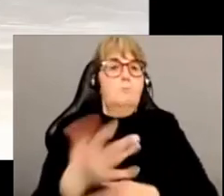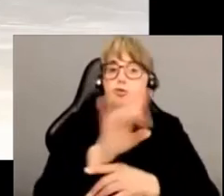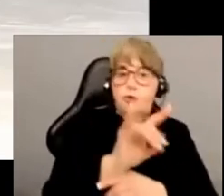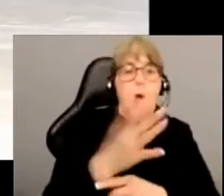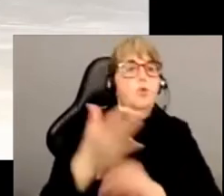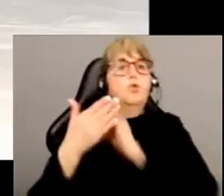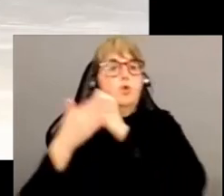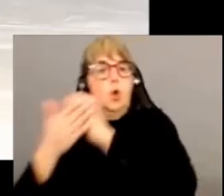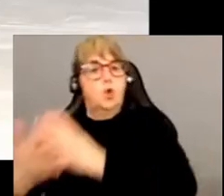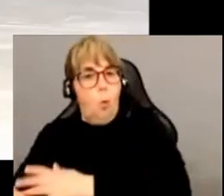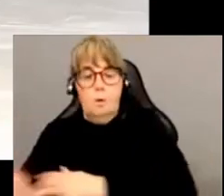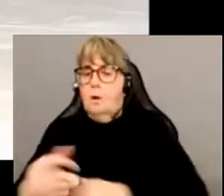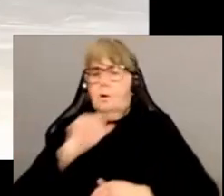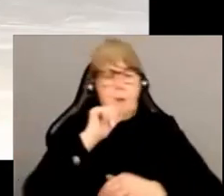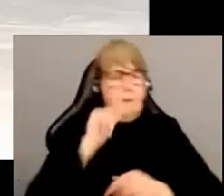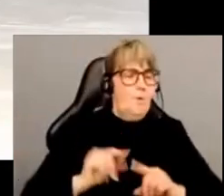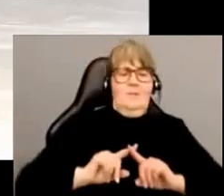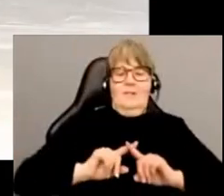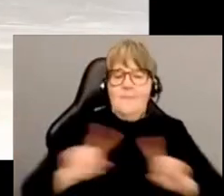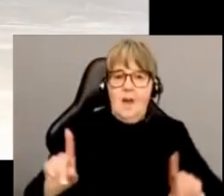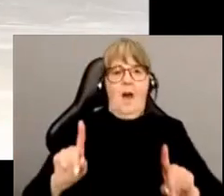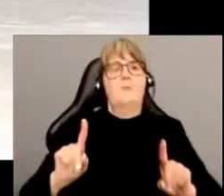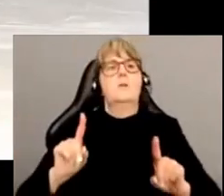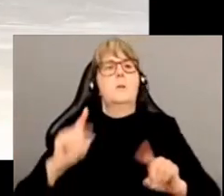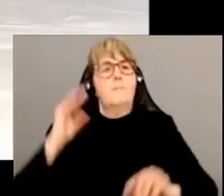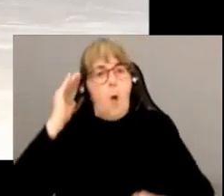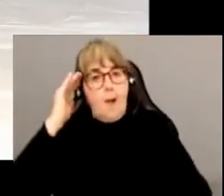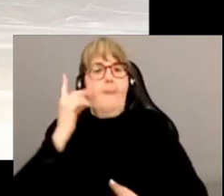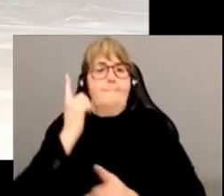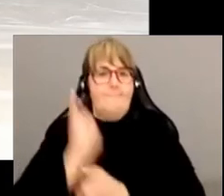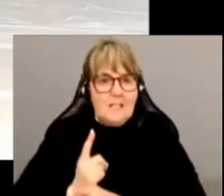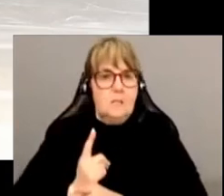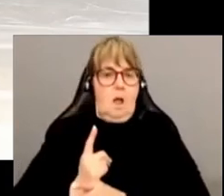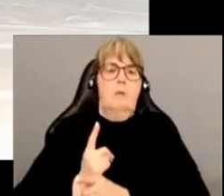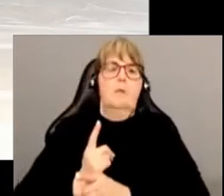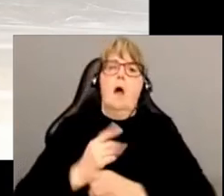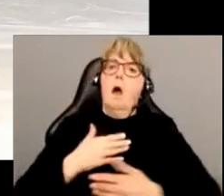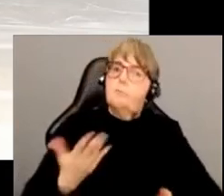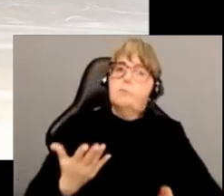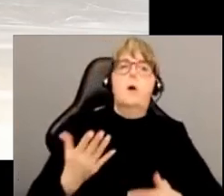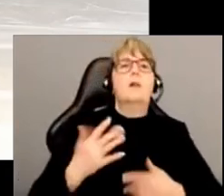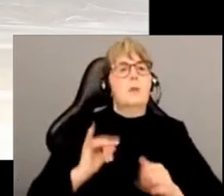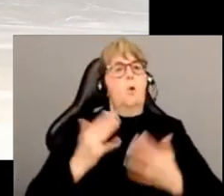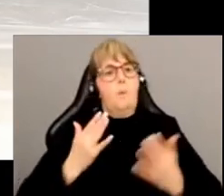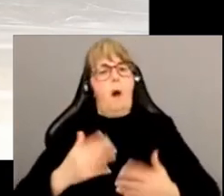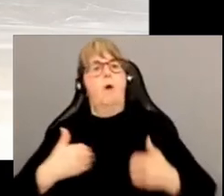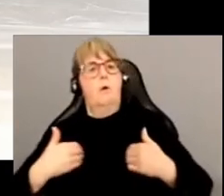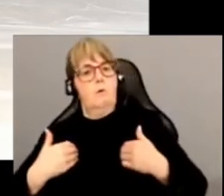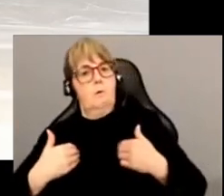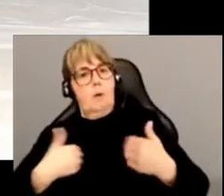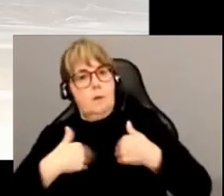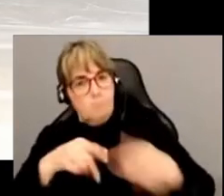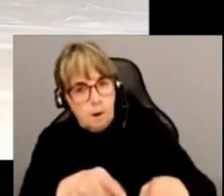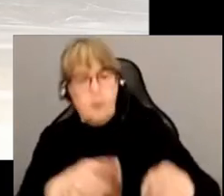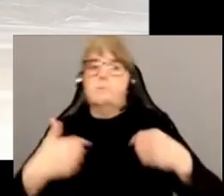Donc, il n'y a pas de différence moralement pertinente entre les humains et les autres animaux. Ça, c'est juste une manière de dire qu n pas de